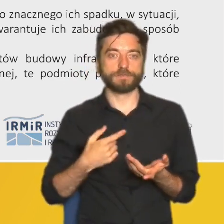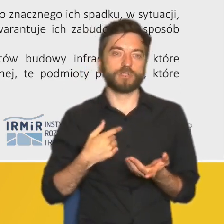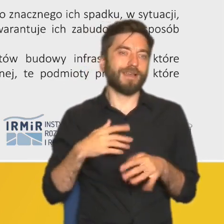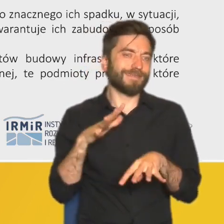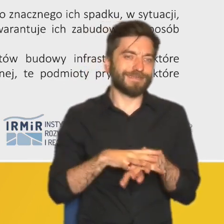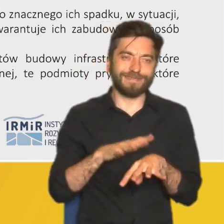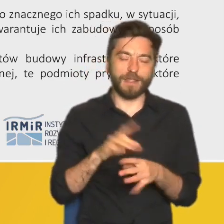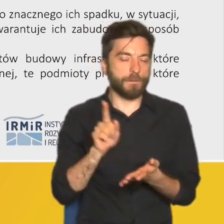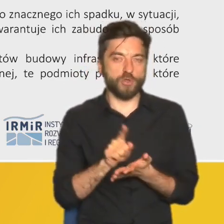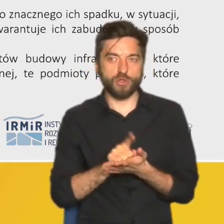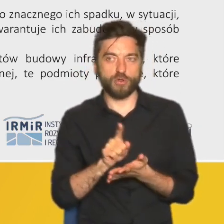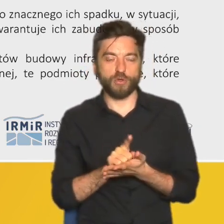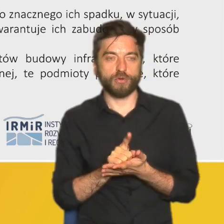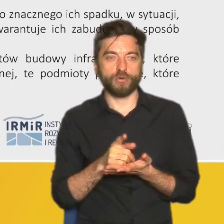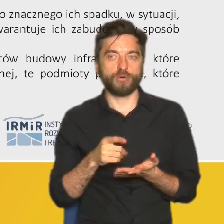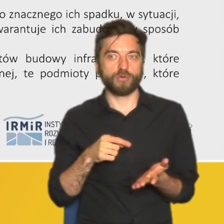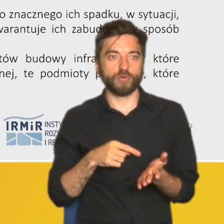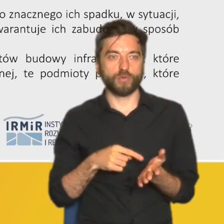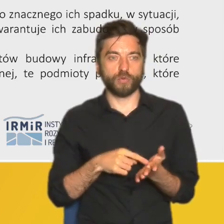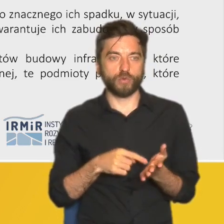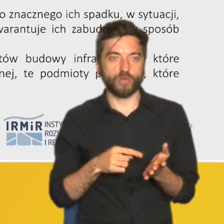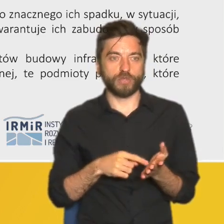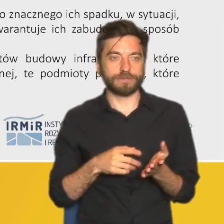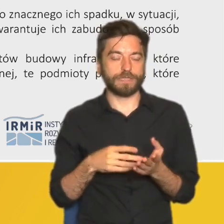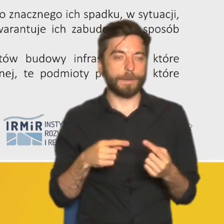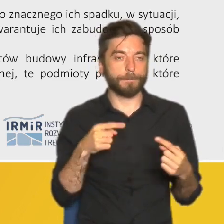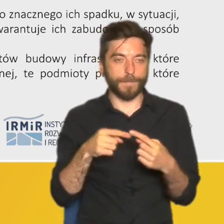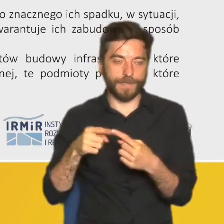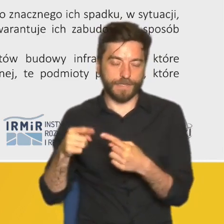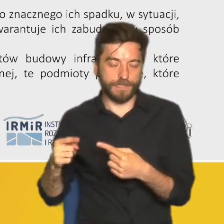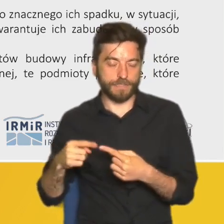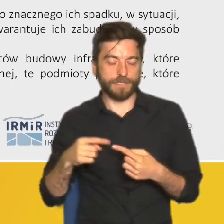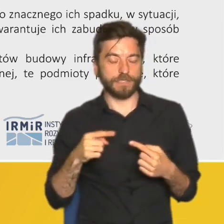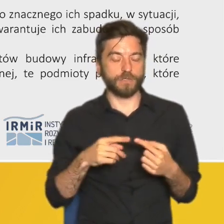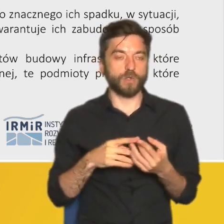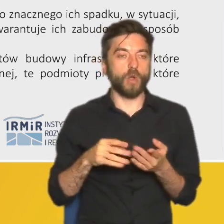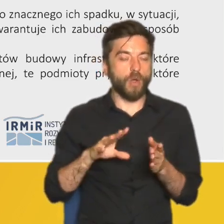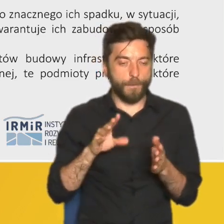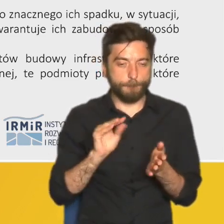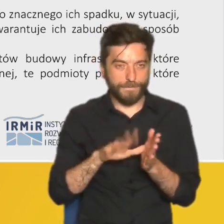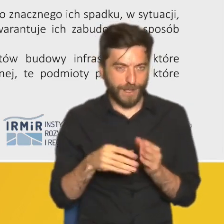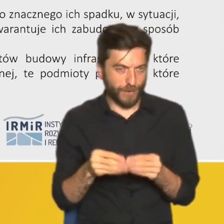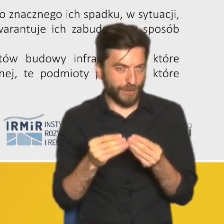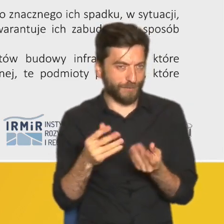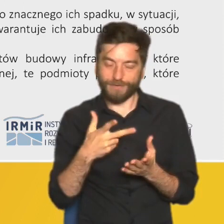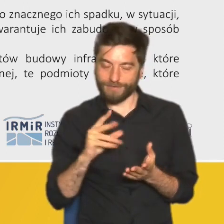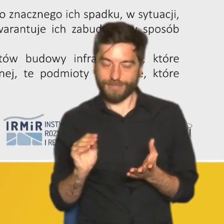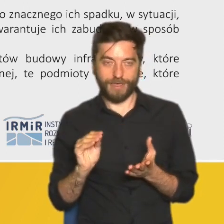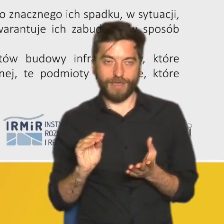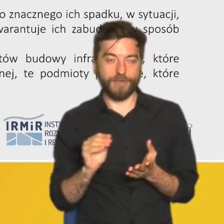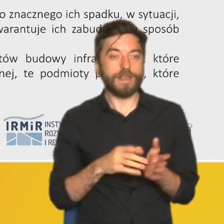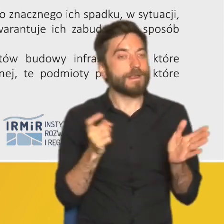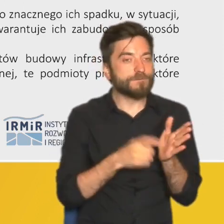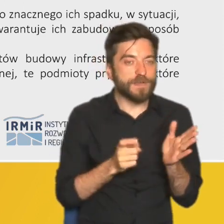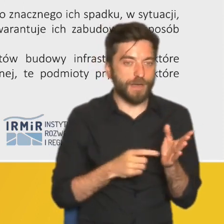system podatkowy jest tutaj niedostosowany do procesów urbanizacyjnych w Polsce i do wymogów właściwie tych